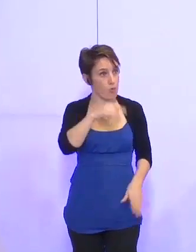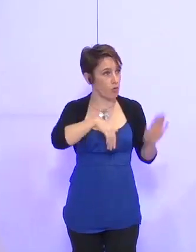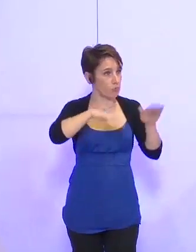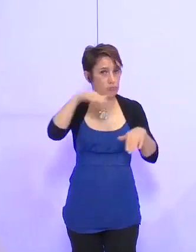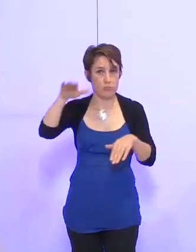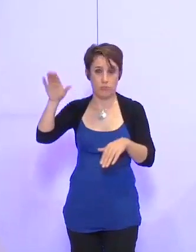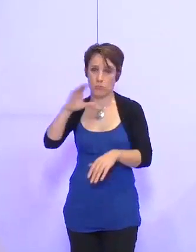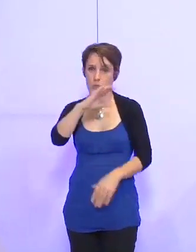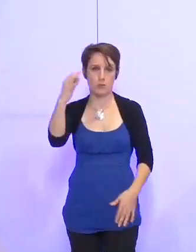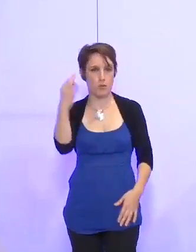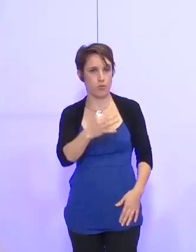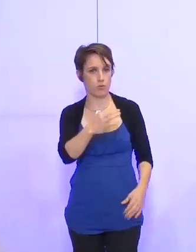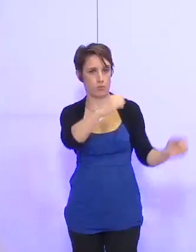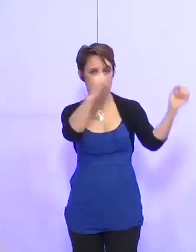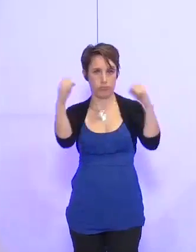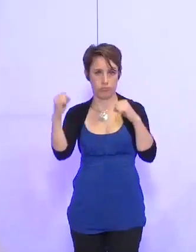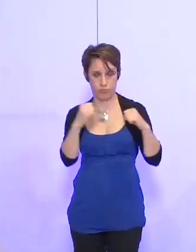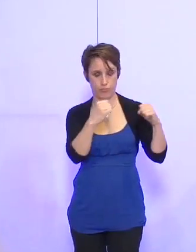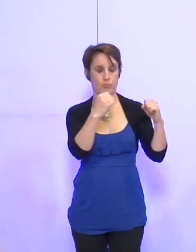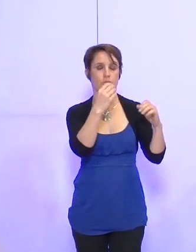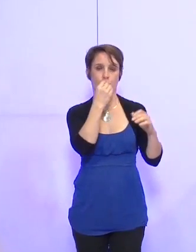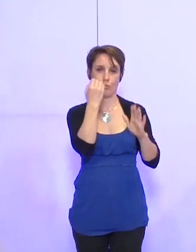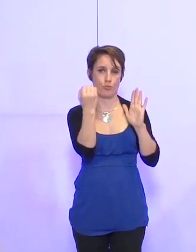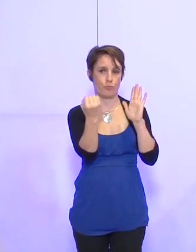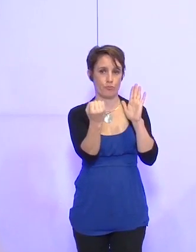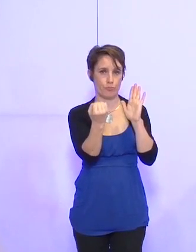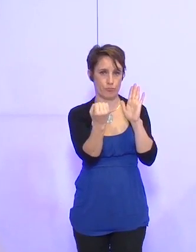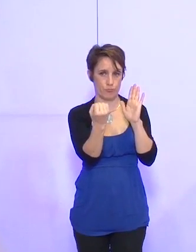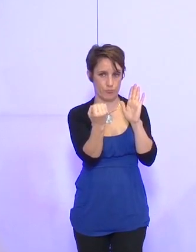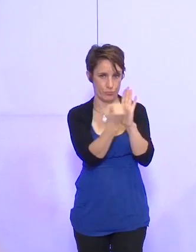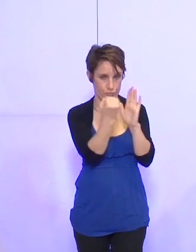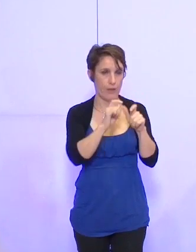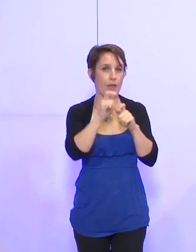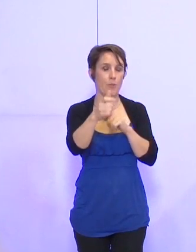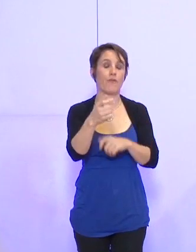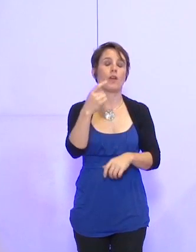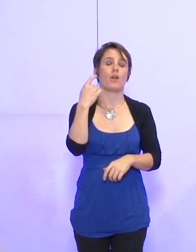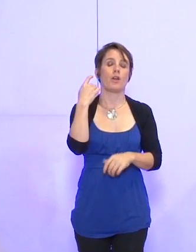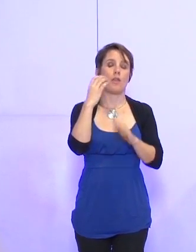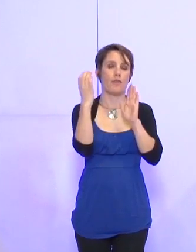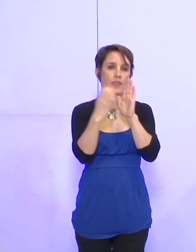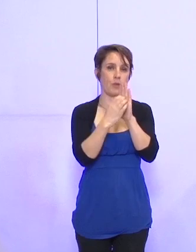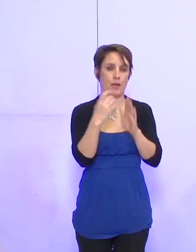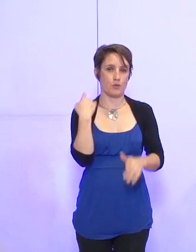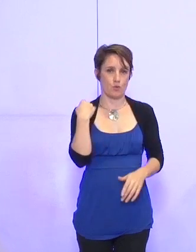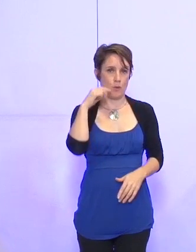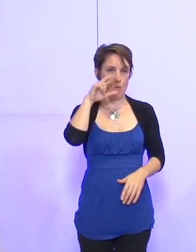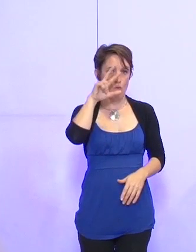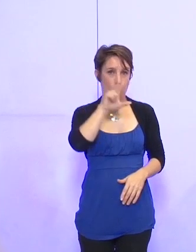pour ? Unanimité. Là aussi. Délibération numéro 34.